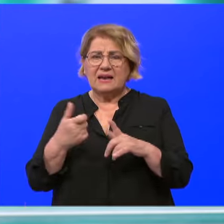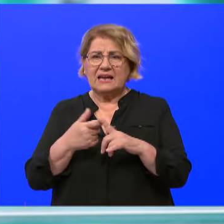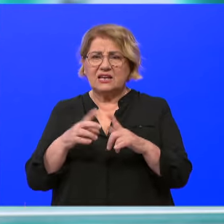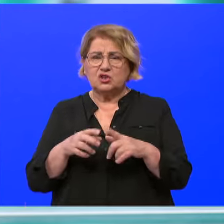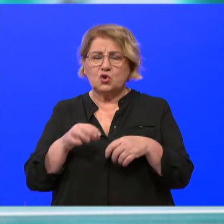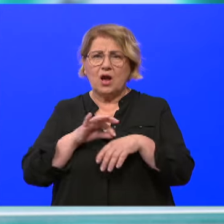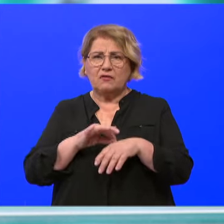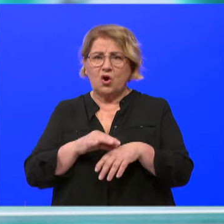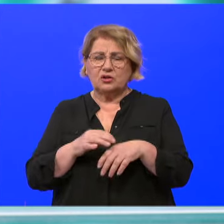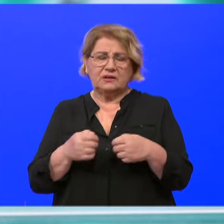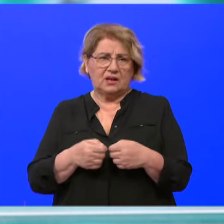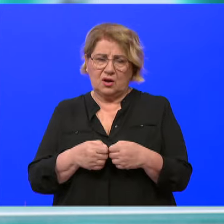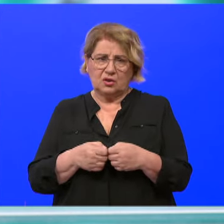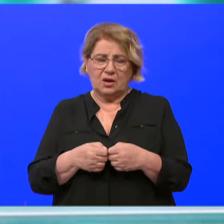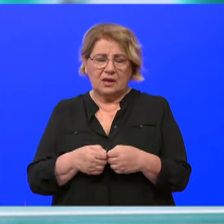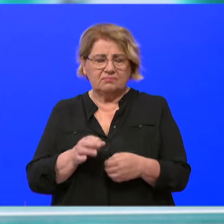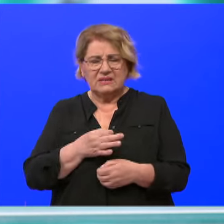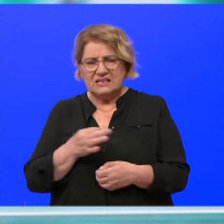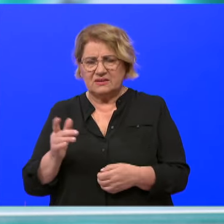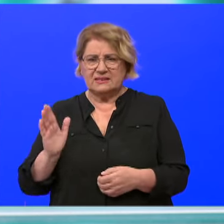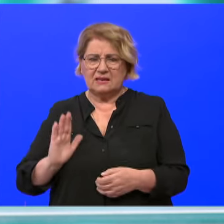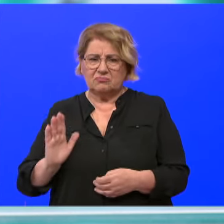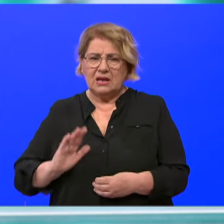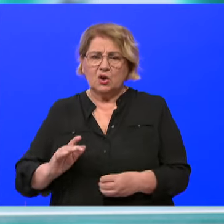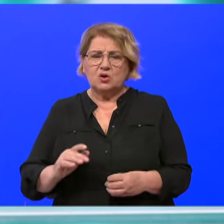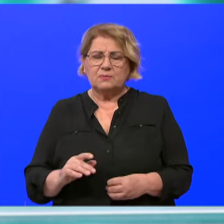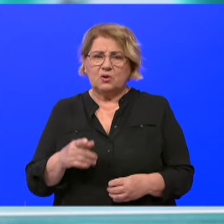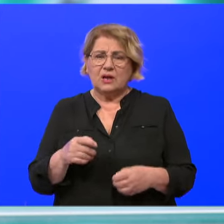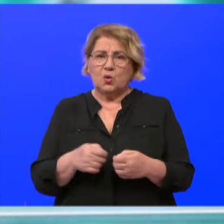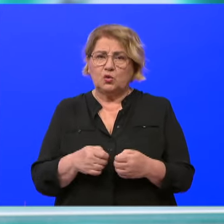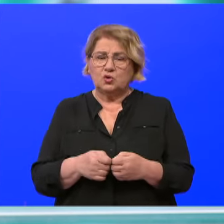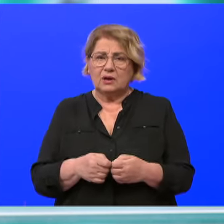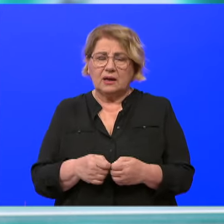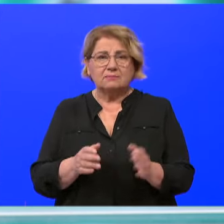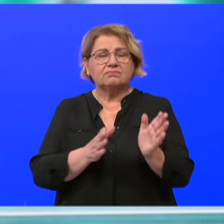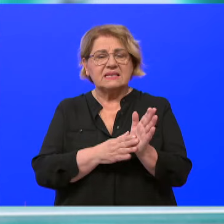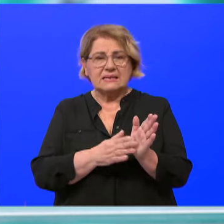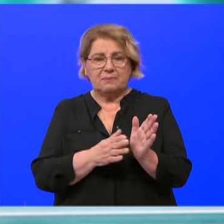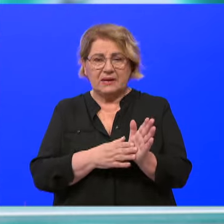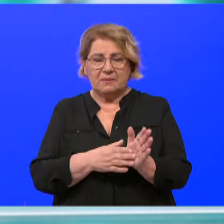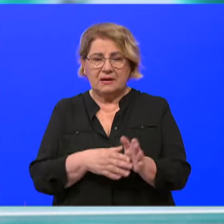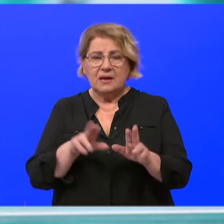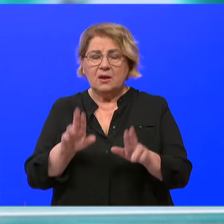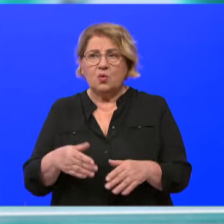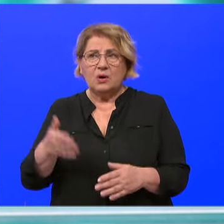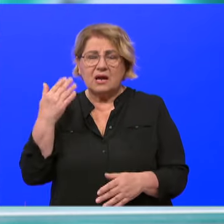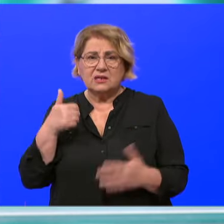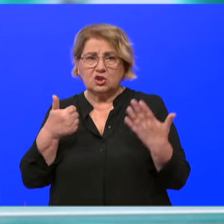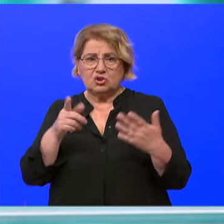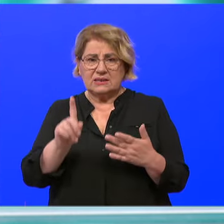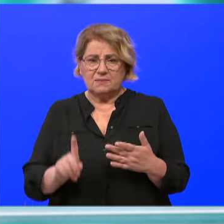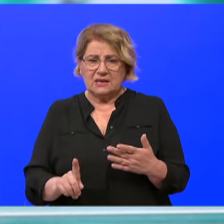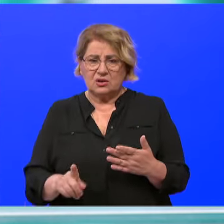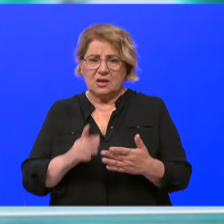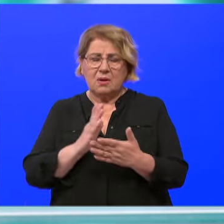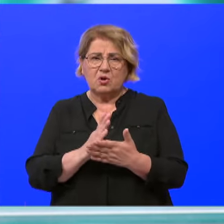vodi udrugu, to je jedan zlatan gospodin i zbilja udruga za svaki primjer. I mi imamo u zadnjih šest mjeseci, mi